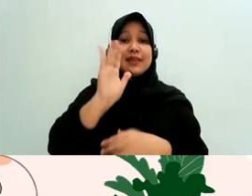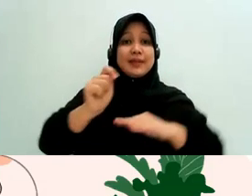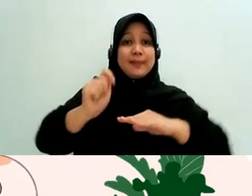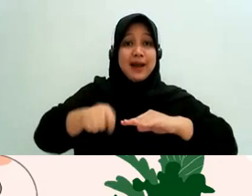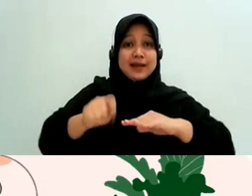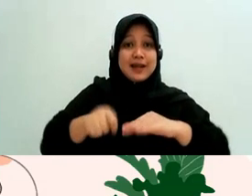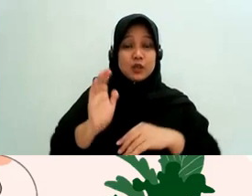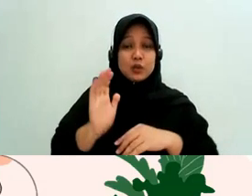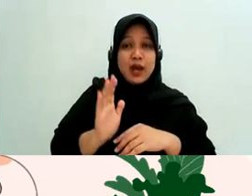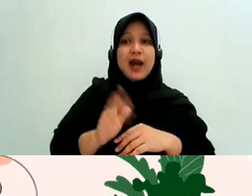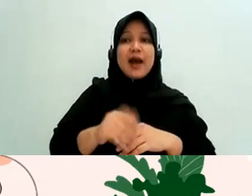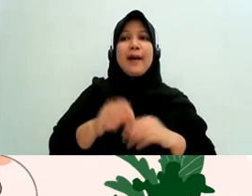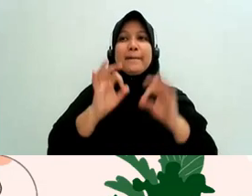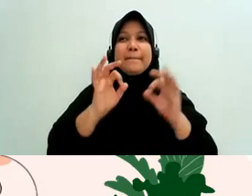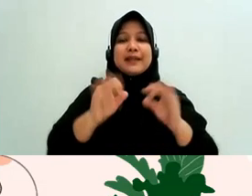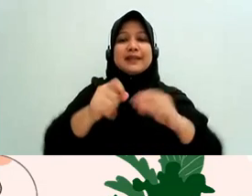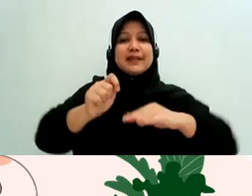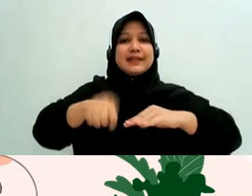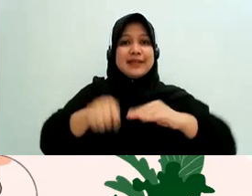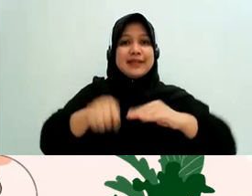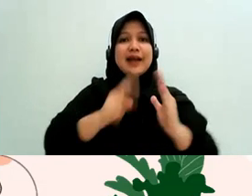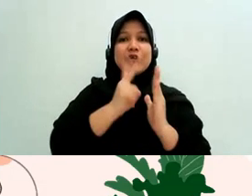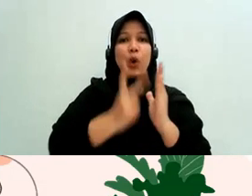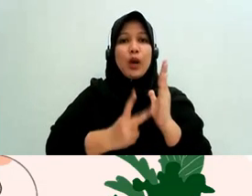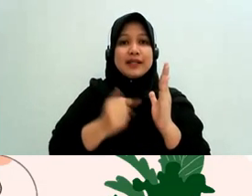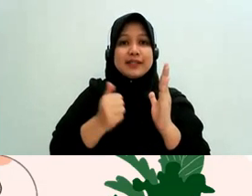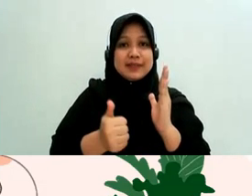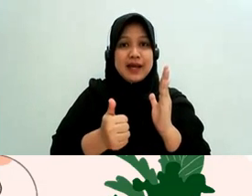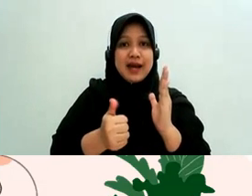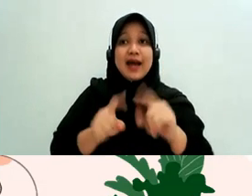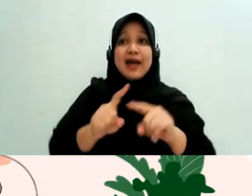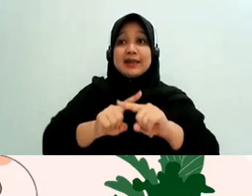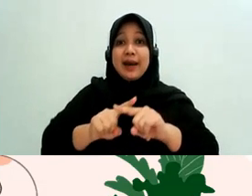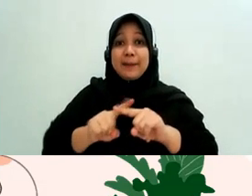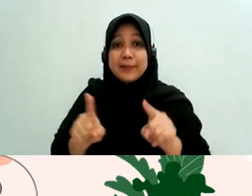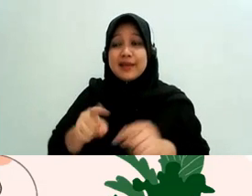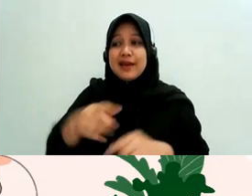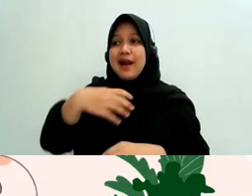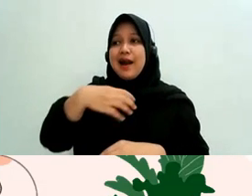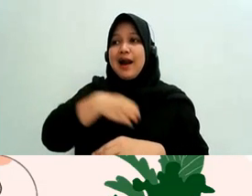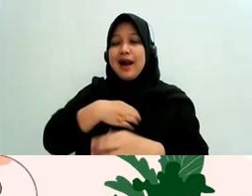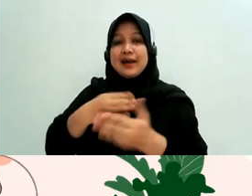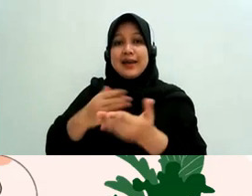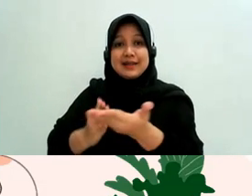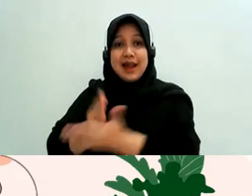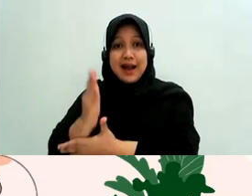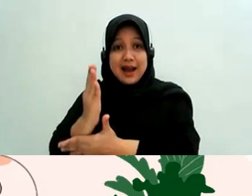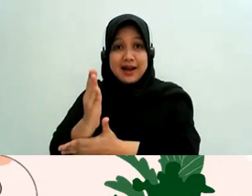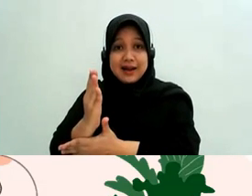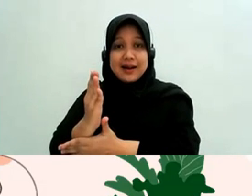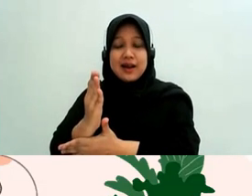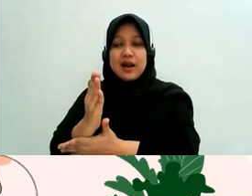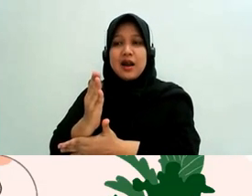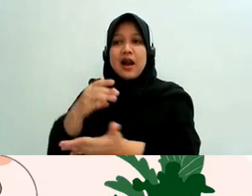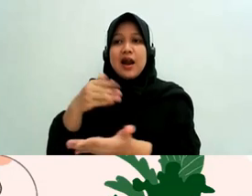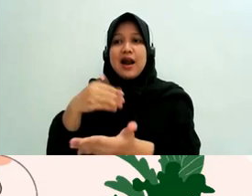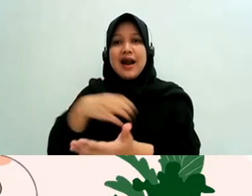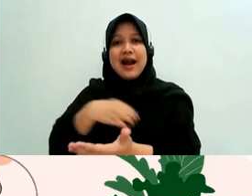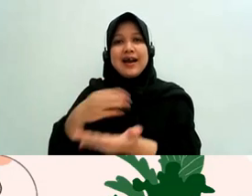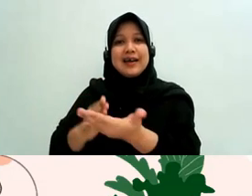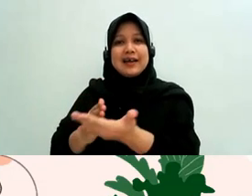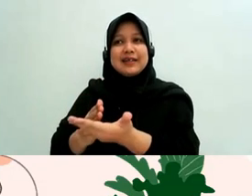persidangan tapi kan hak yang terlanggar hak yang terpenuhi yang tidak terpenuhi di tahapan